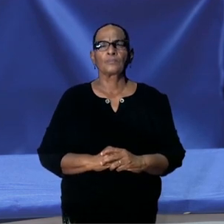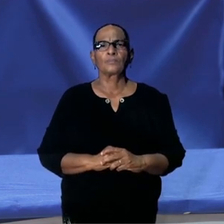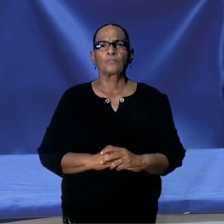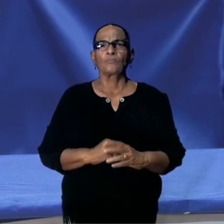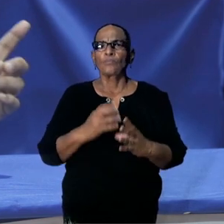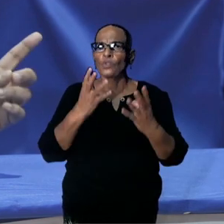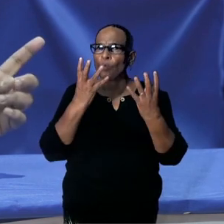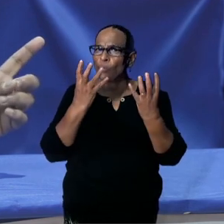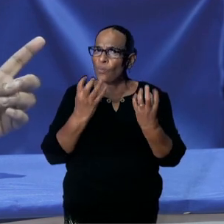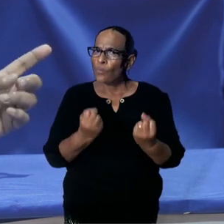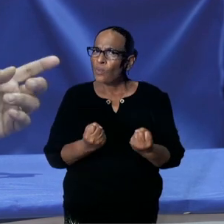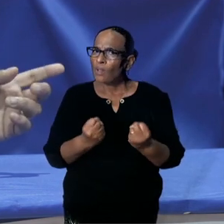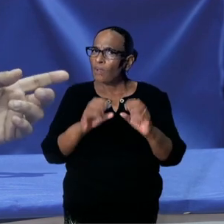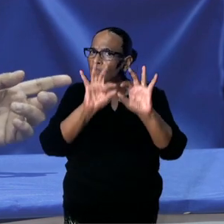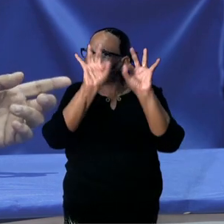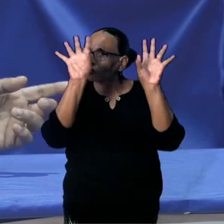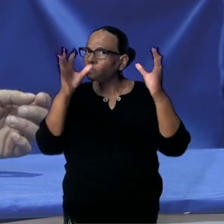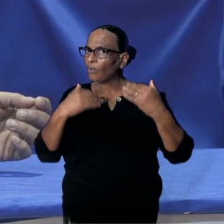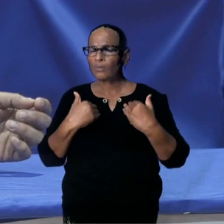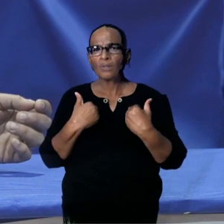U wilde wat verduidelijken?